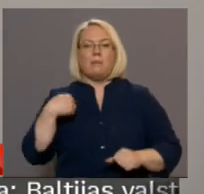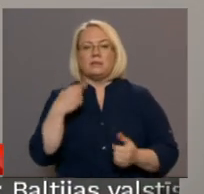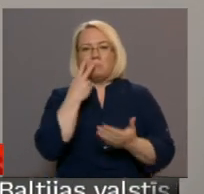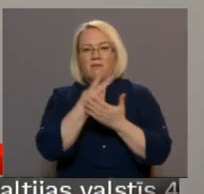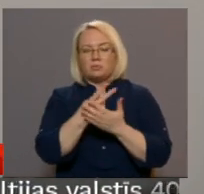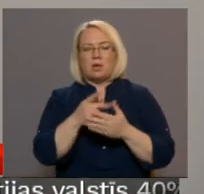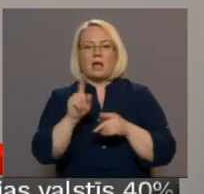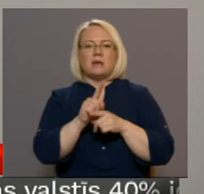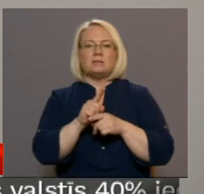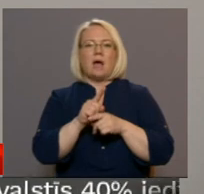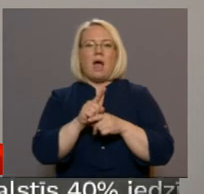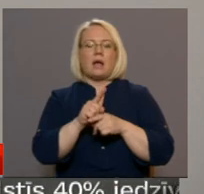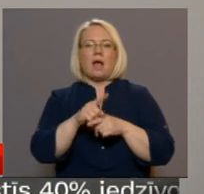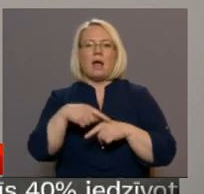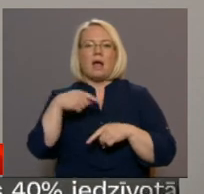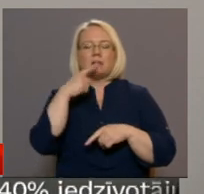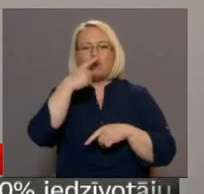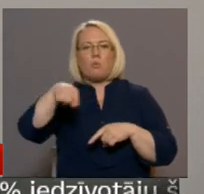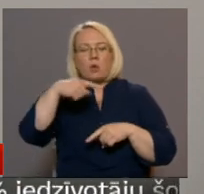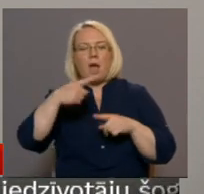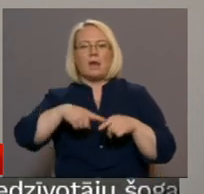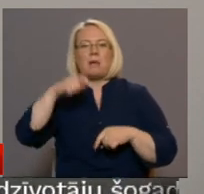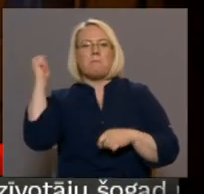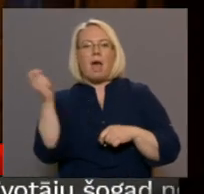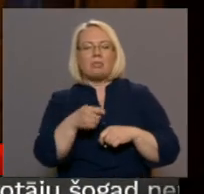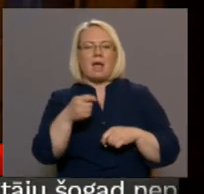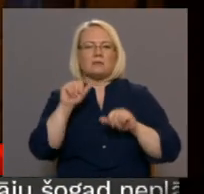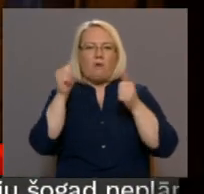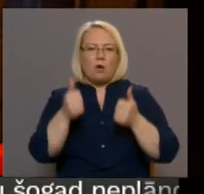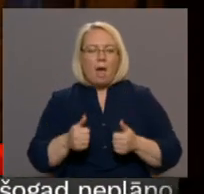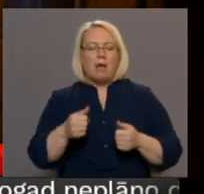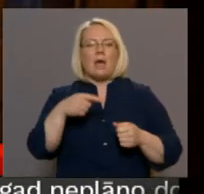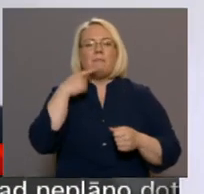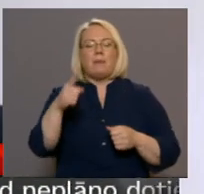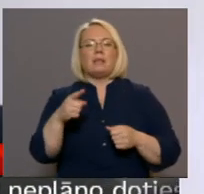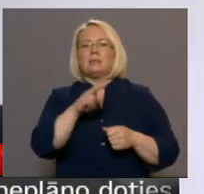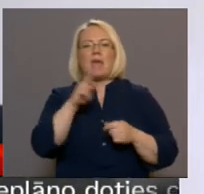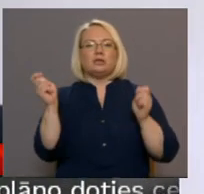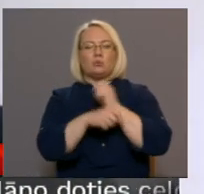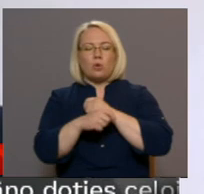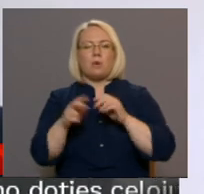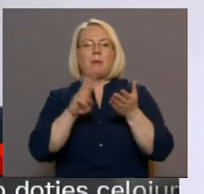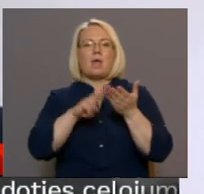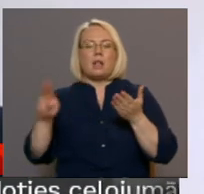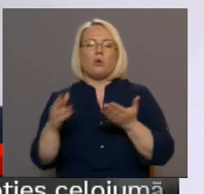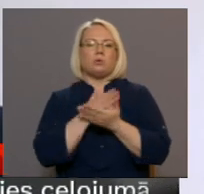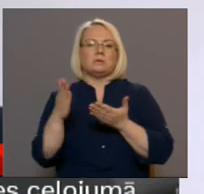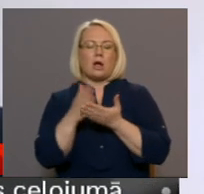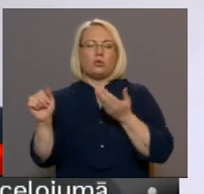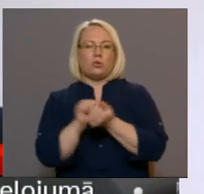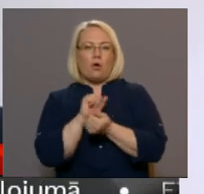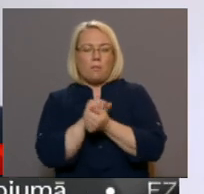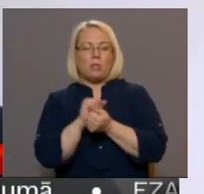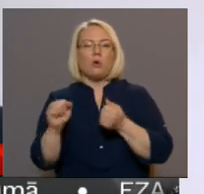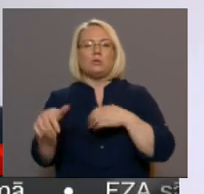Ja burkām gan pategas formātam cilvēku nesodot, ļaujot tiem sakārtotu dokumentus, arī sabiedrību